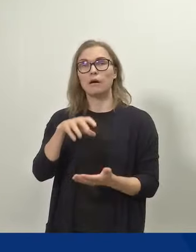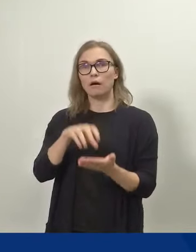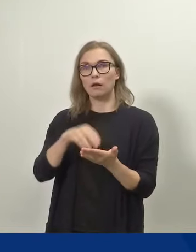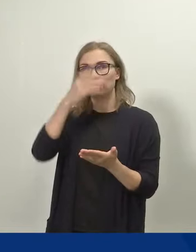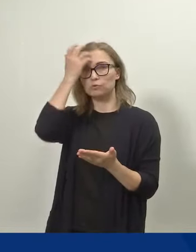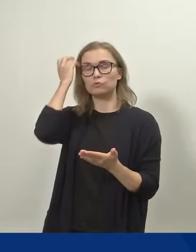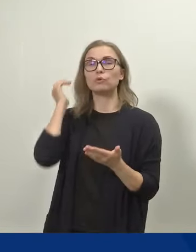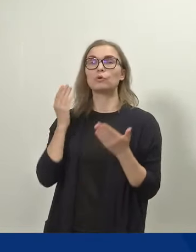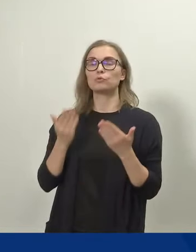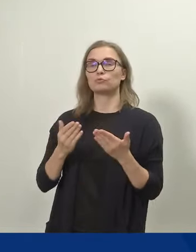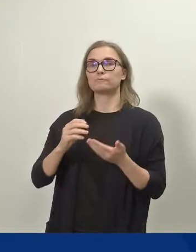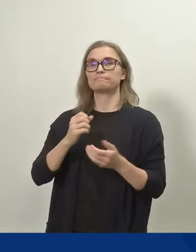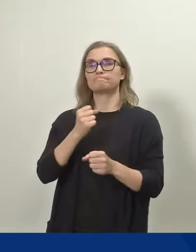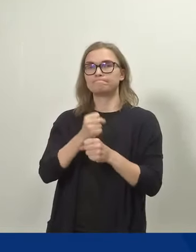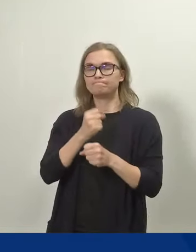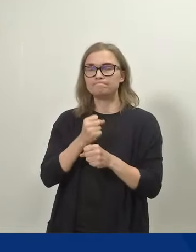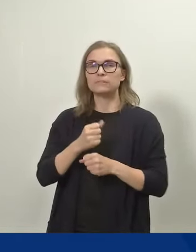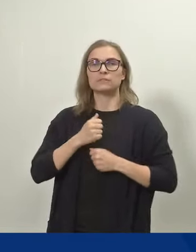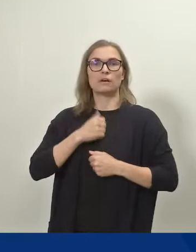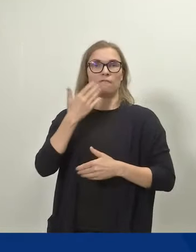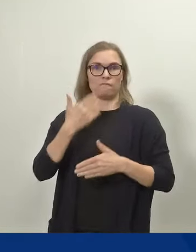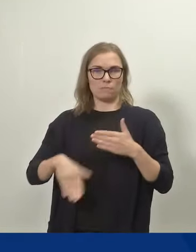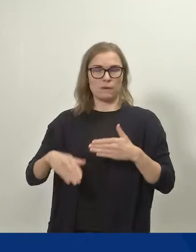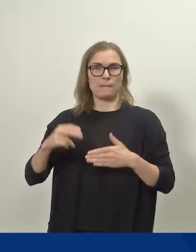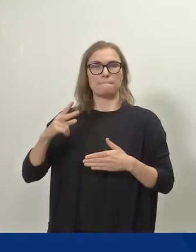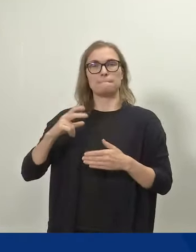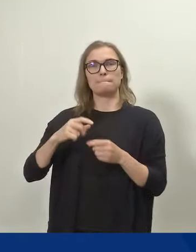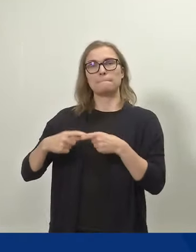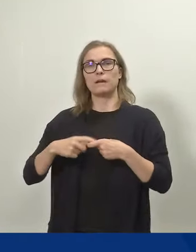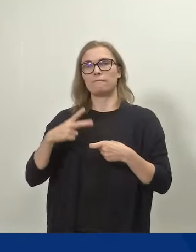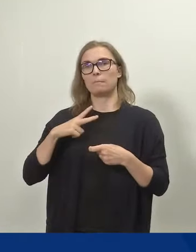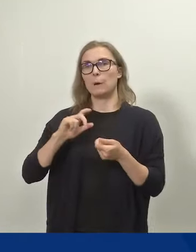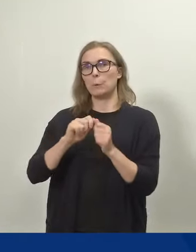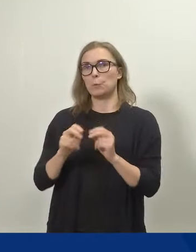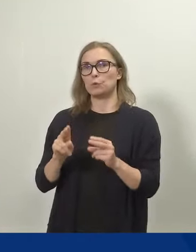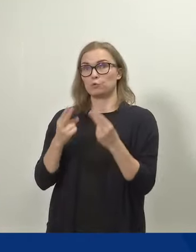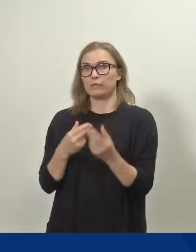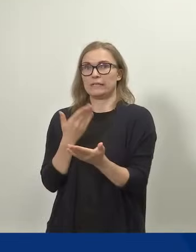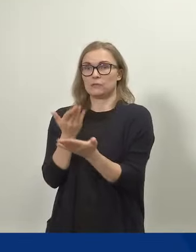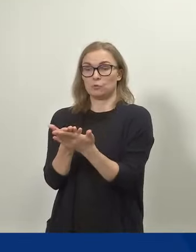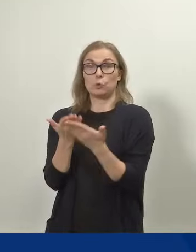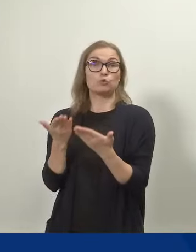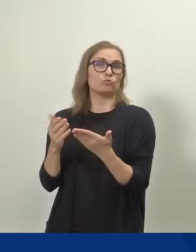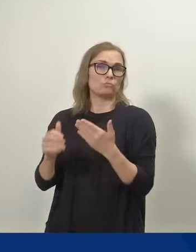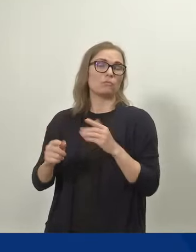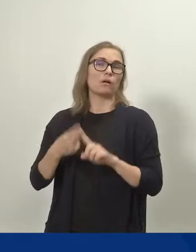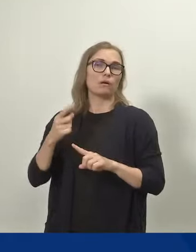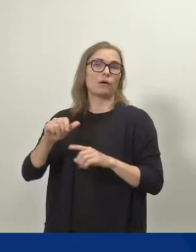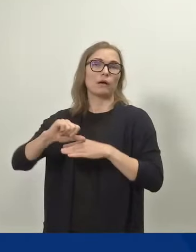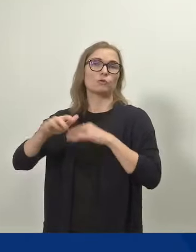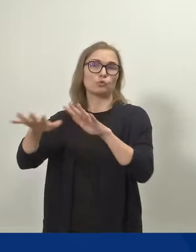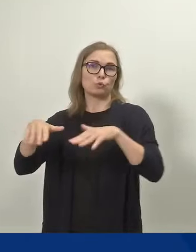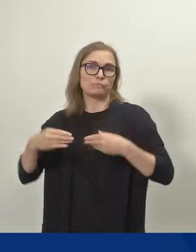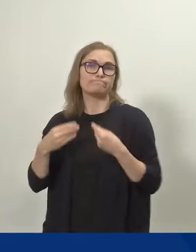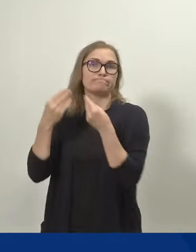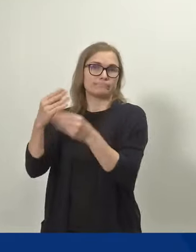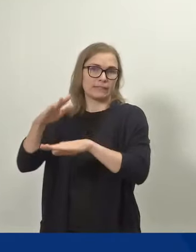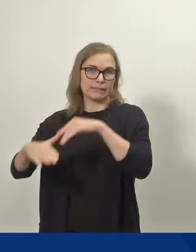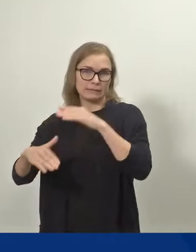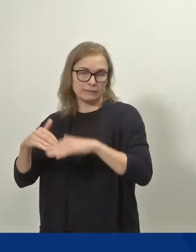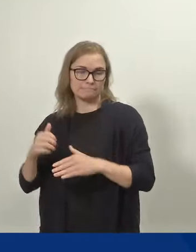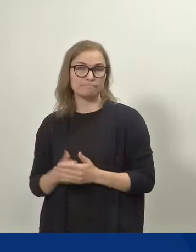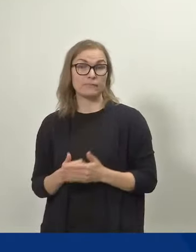valmiiksi esityksensä perhevapaauudistuksesta ja se etenee nyt eduskuntaan. Tässä tiedotustilaisuudessa uudistusta